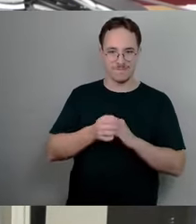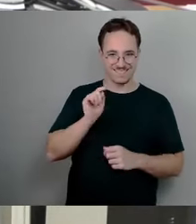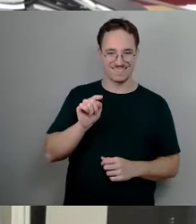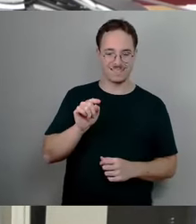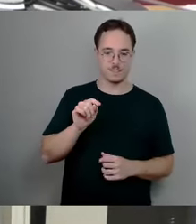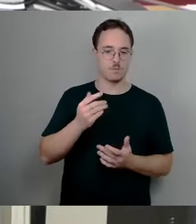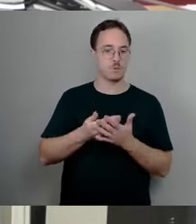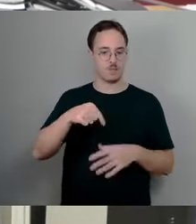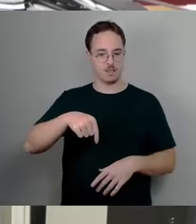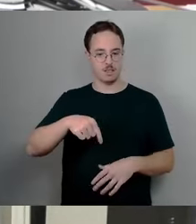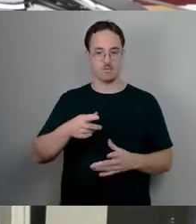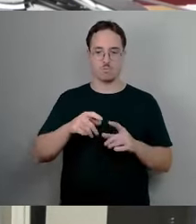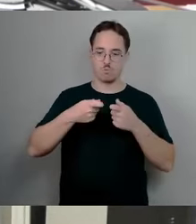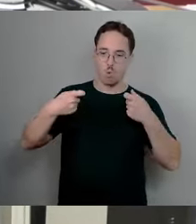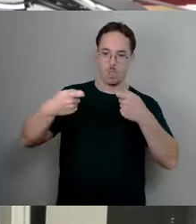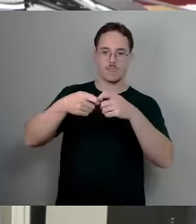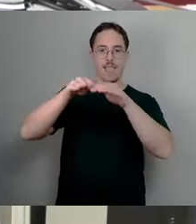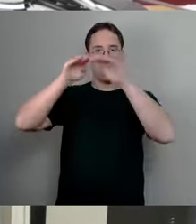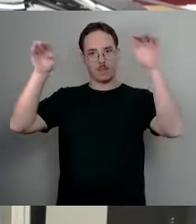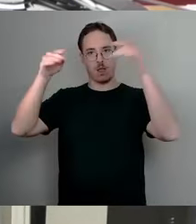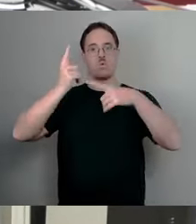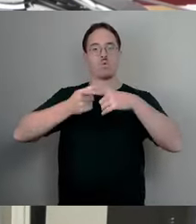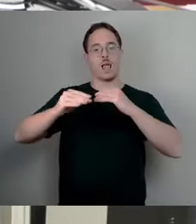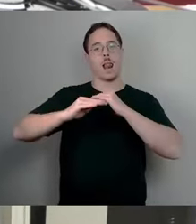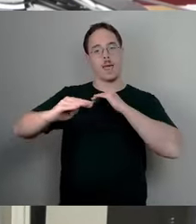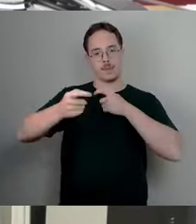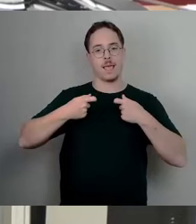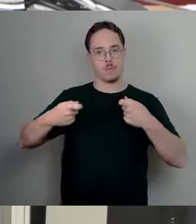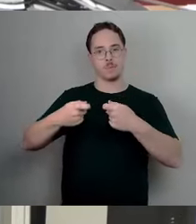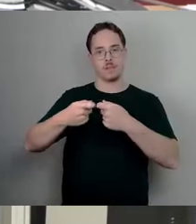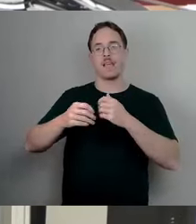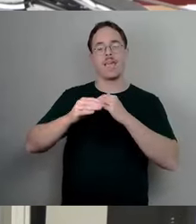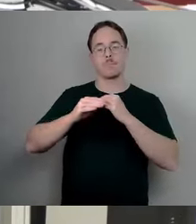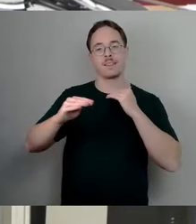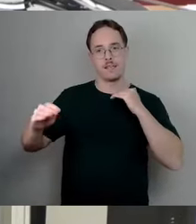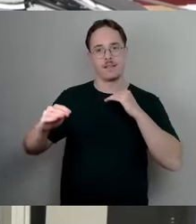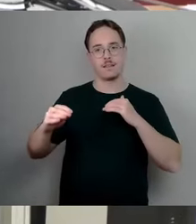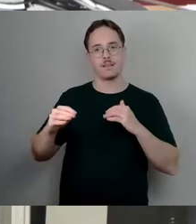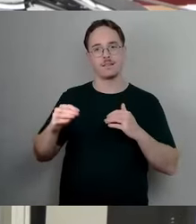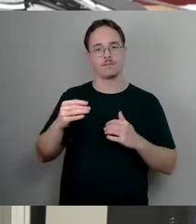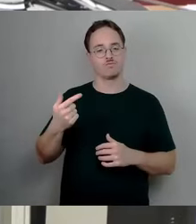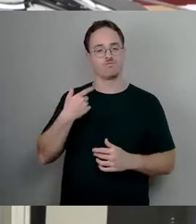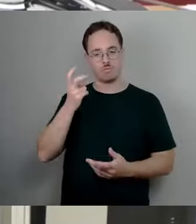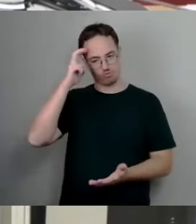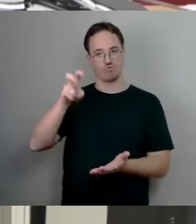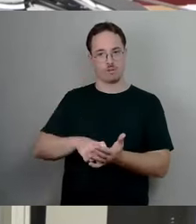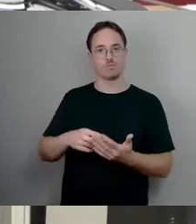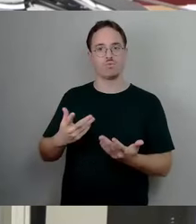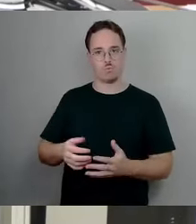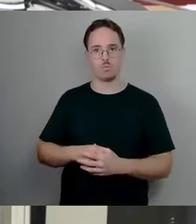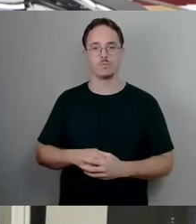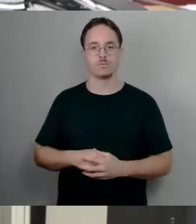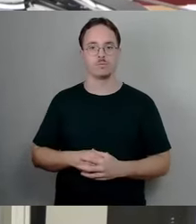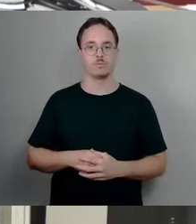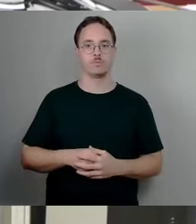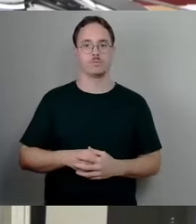prinzipiell dem damals zugestimmt haben und quasi das Versprechen, von dem die Rede ist, mit abgegeben haben, weshalb wir